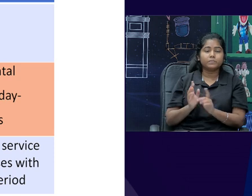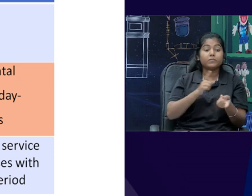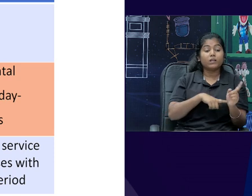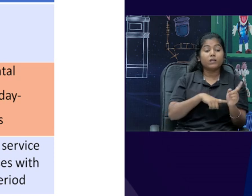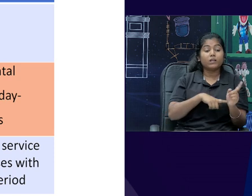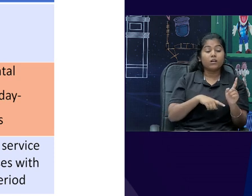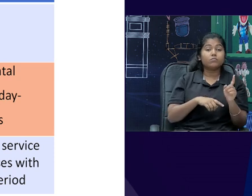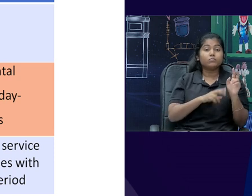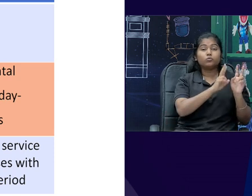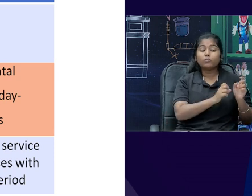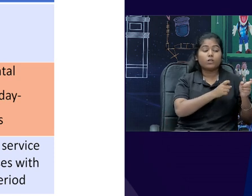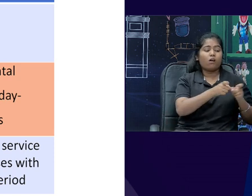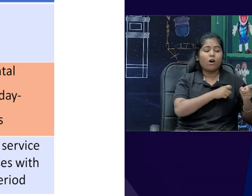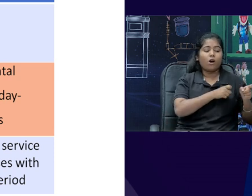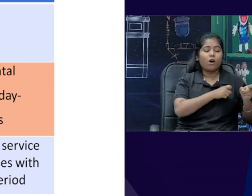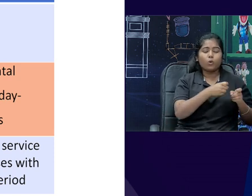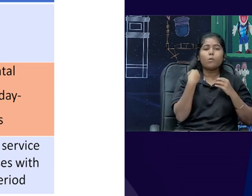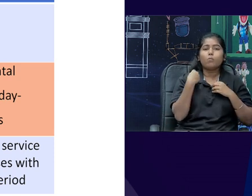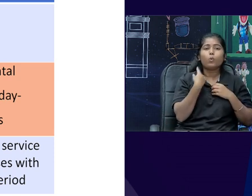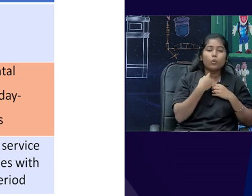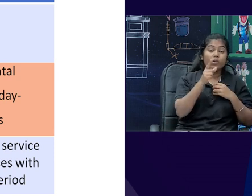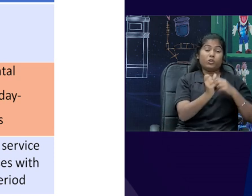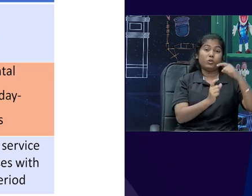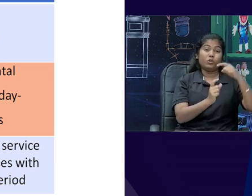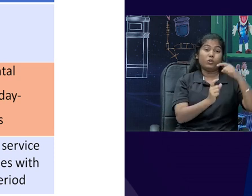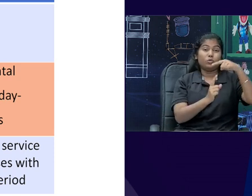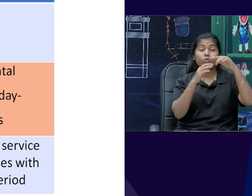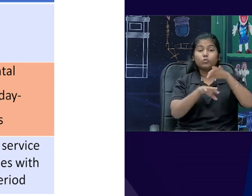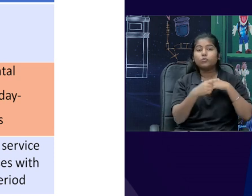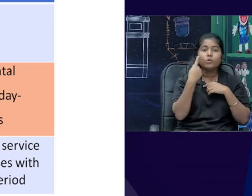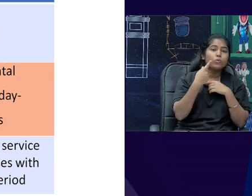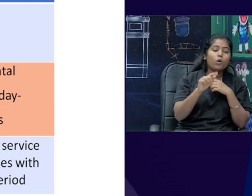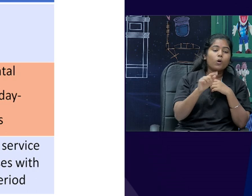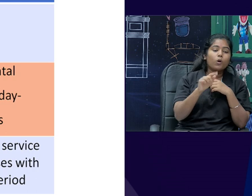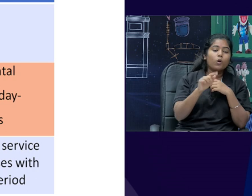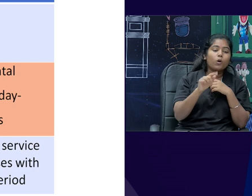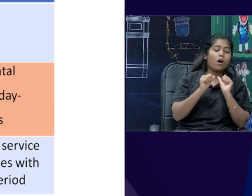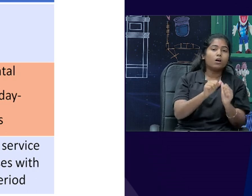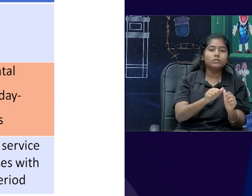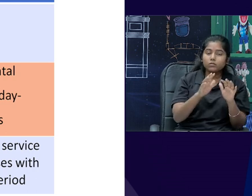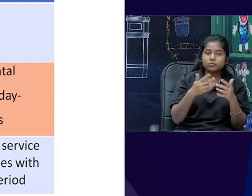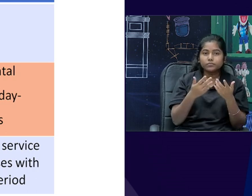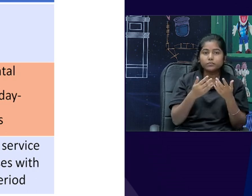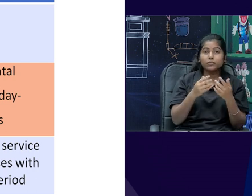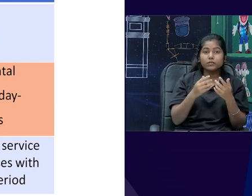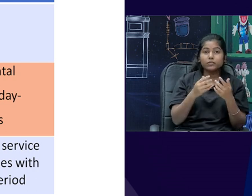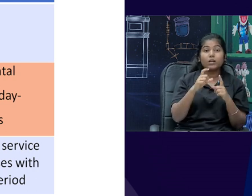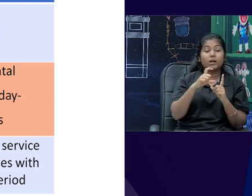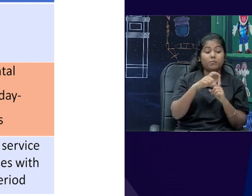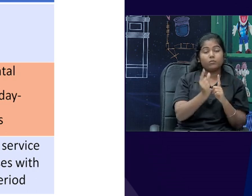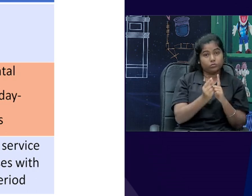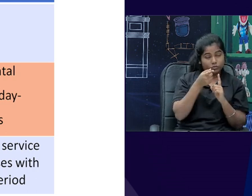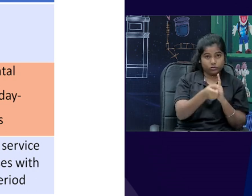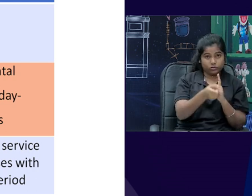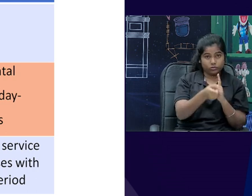हमारे पास पैसा दिया जारा है, तो हम answerable है कि हमने पैसे का क्या किया, तो departmental undertaking में, जो control